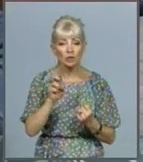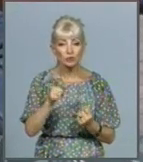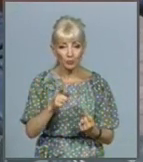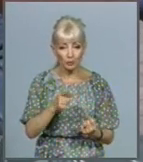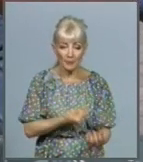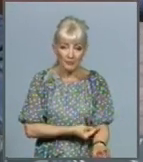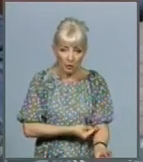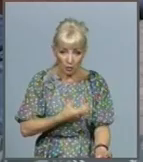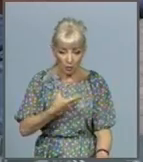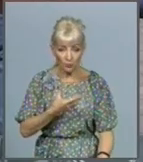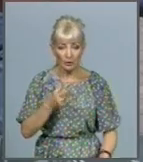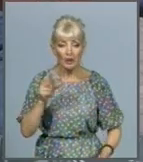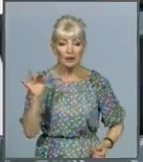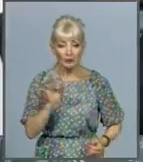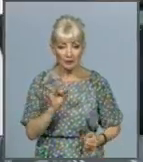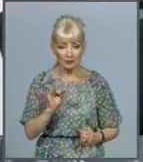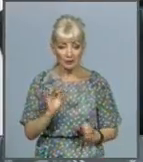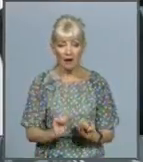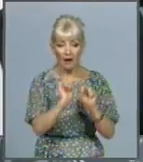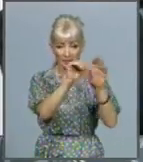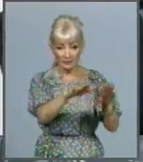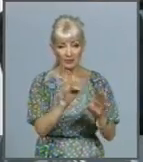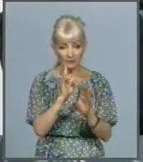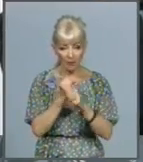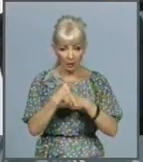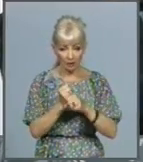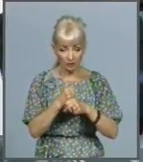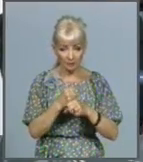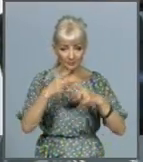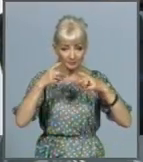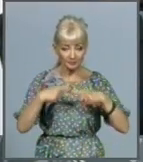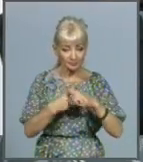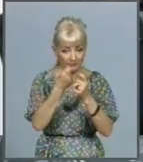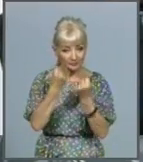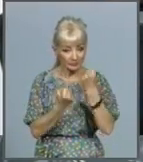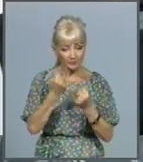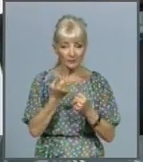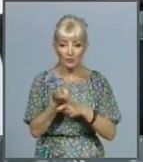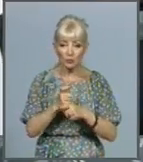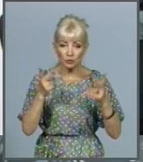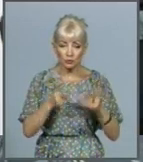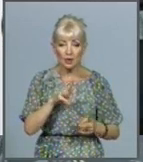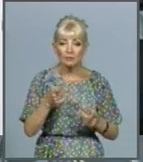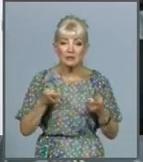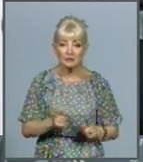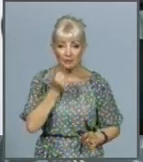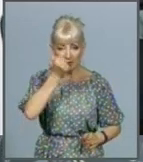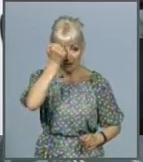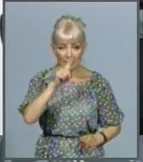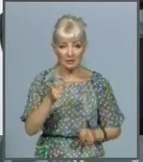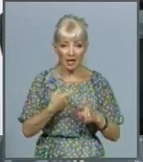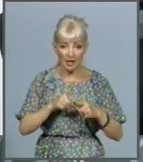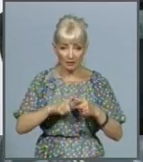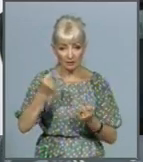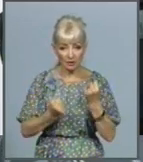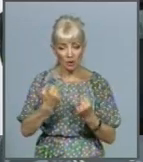на тест. Техніка – це просто необхідна. Ми дійсно дуже благодарні за цю техніку. У нас велике учреждення, яке